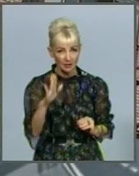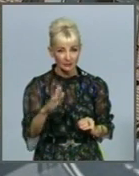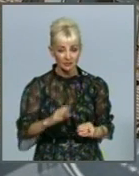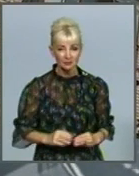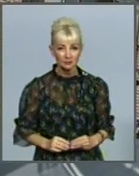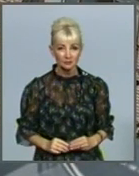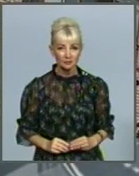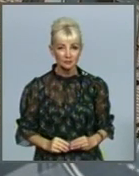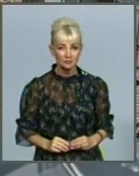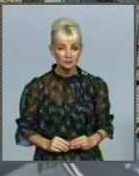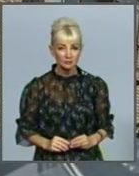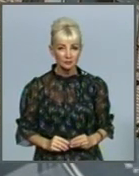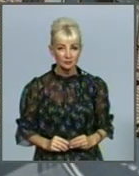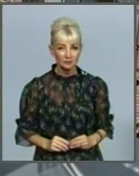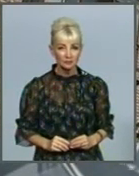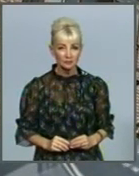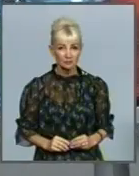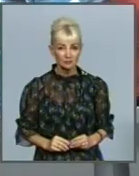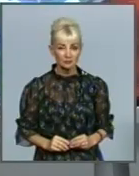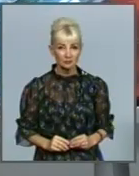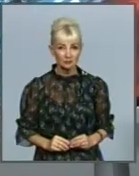Біляєва, Євген Клочком, Харківські Звісті.